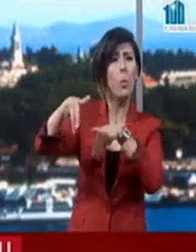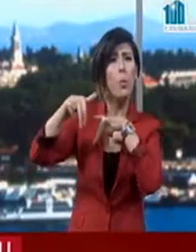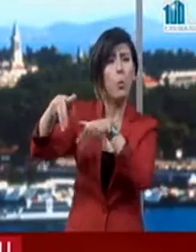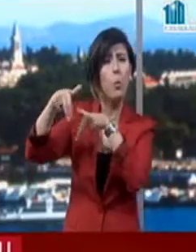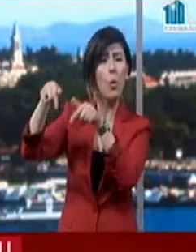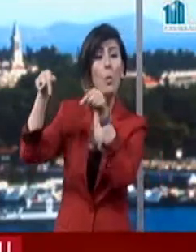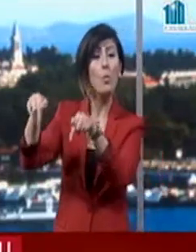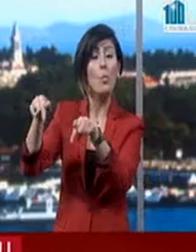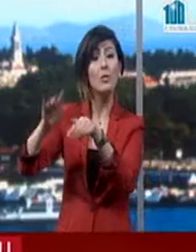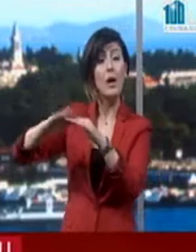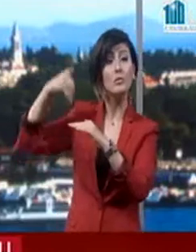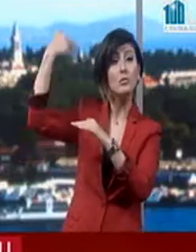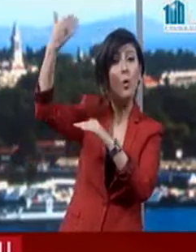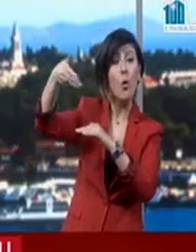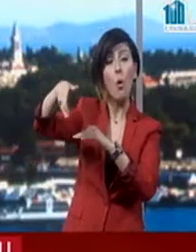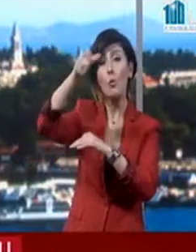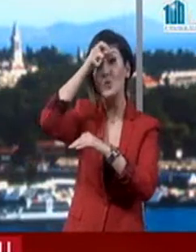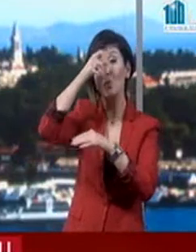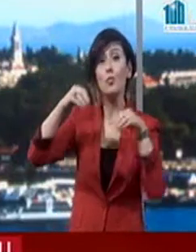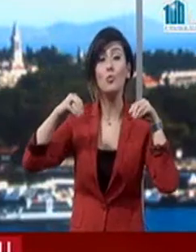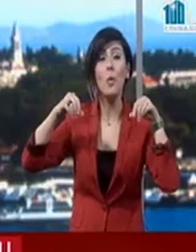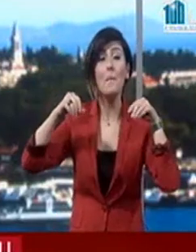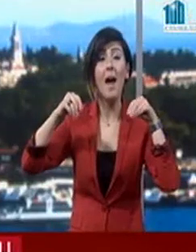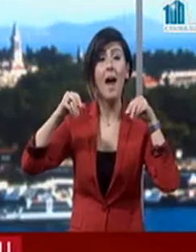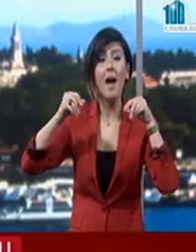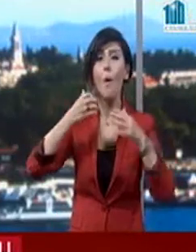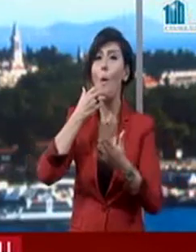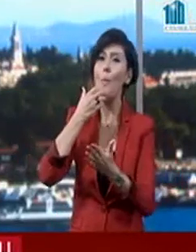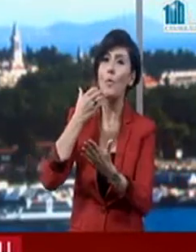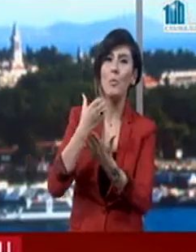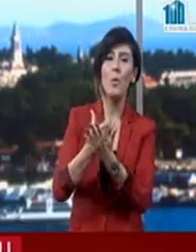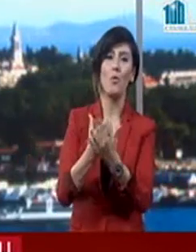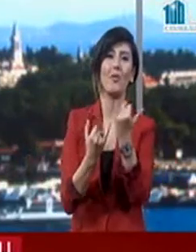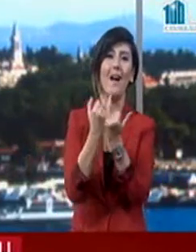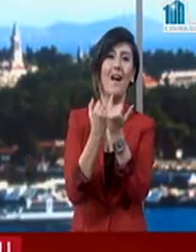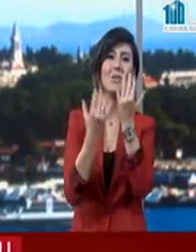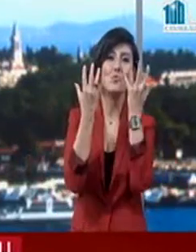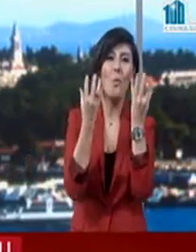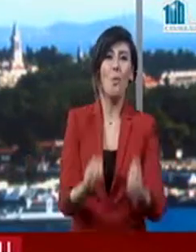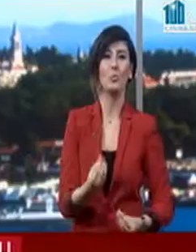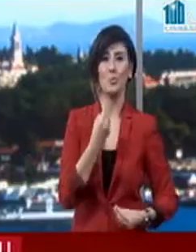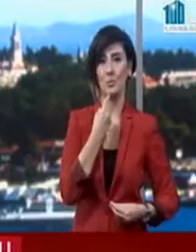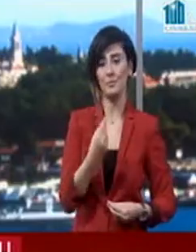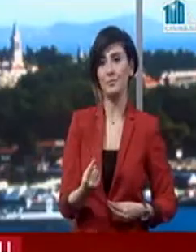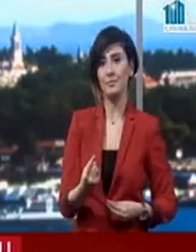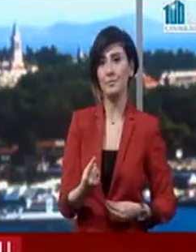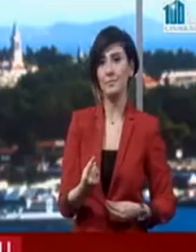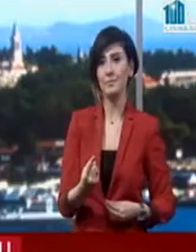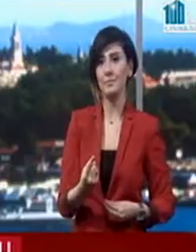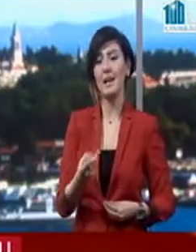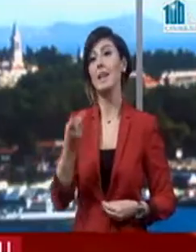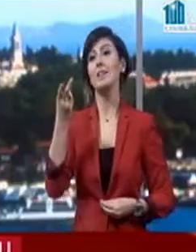sonra da o yurt topraklarında ebediyen kardeşliğin tohumunu attılar. Aziz